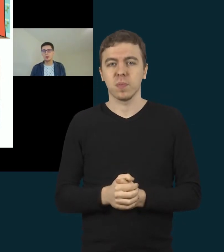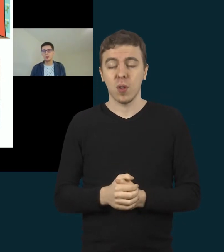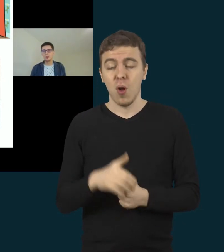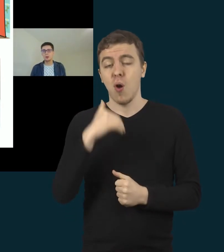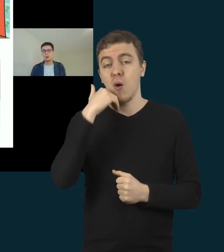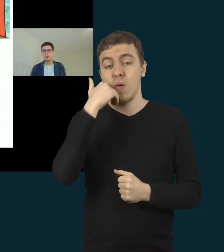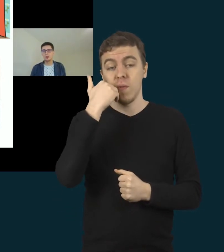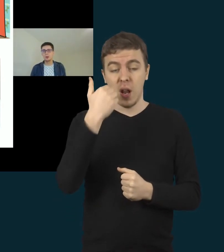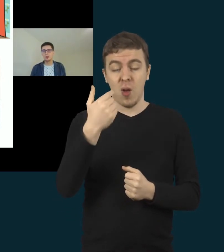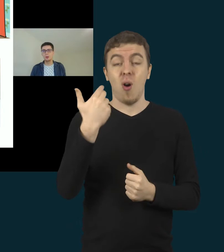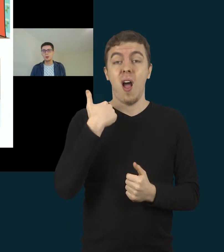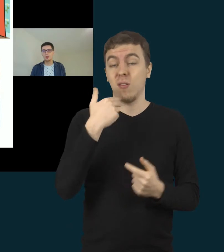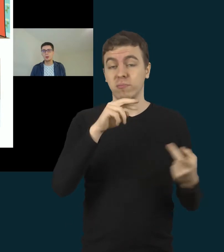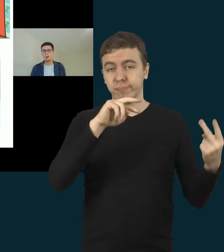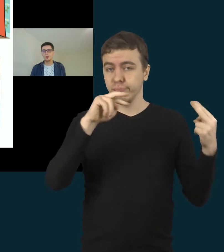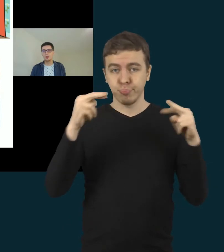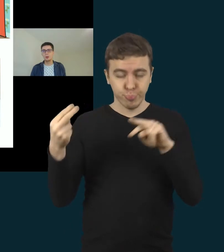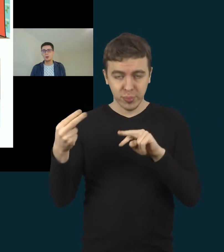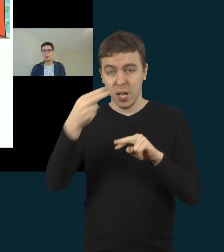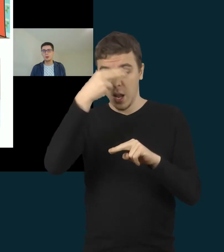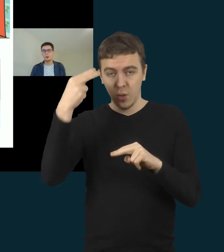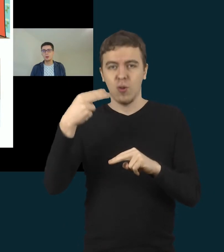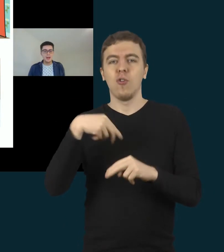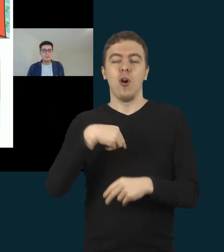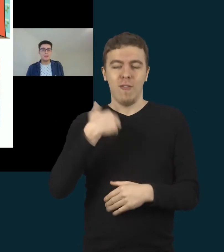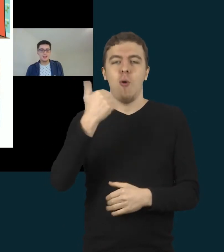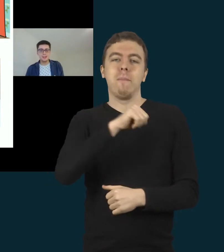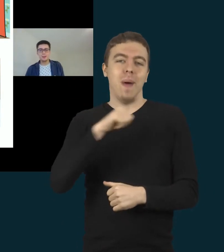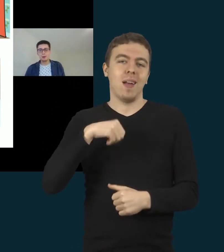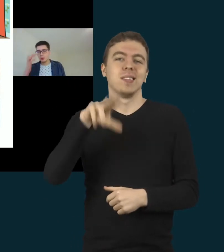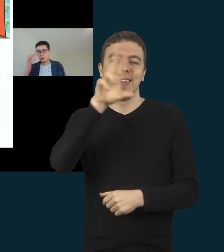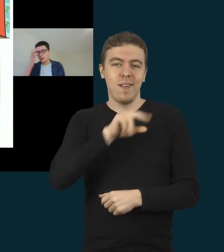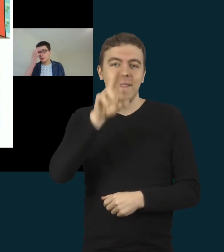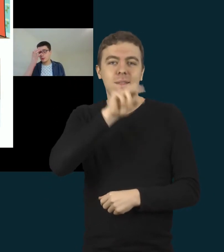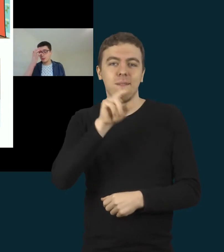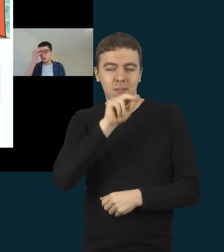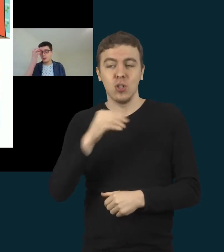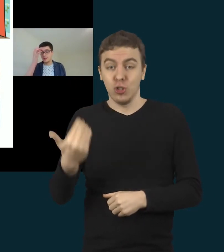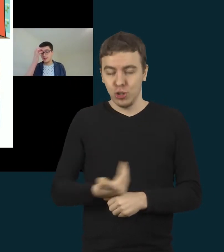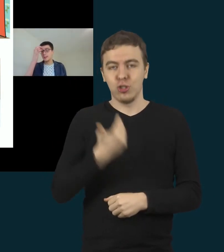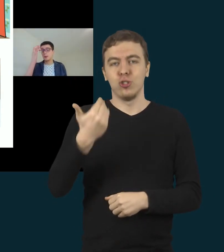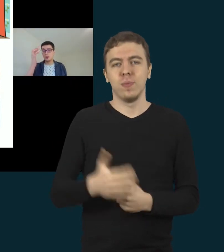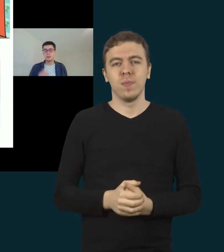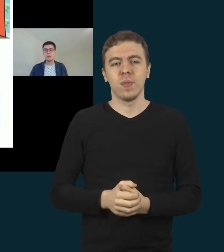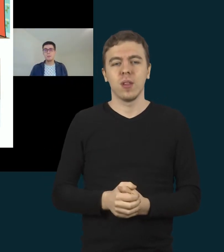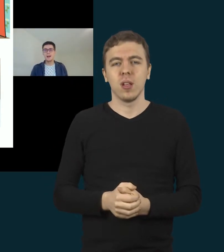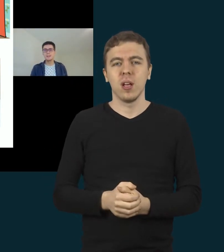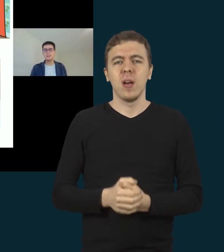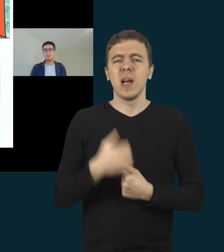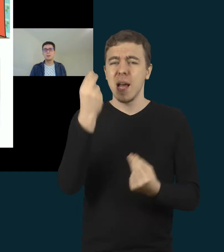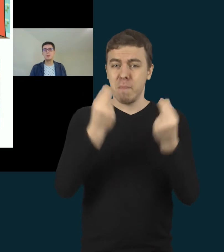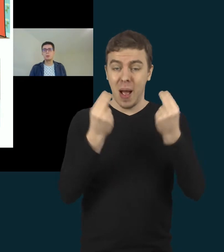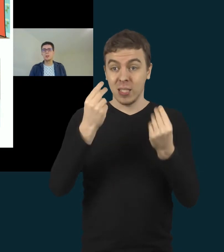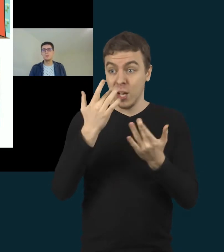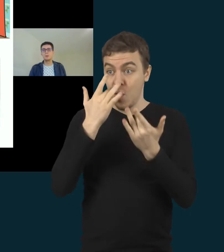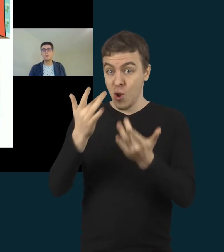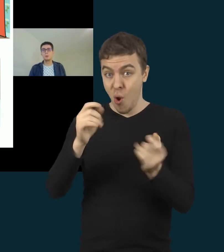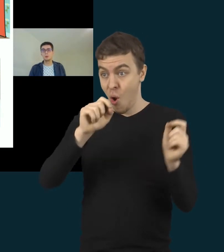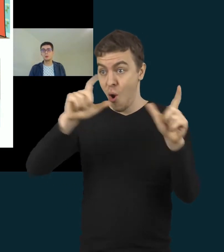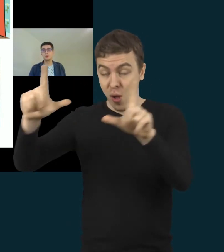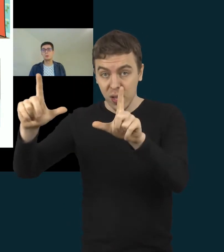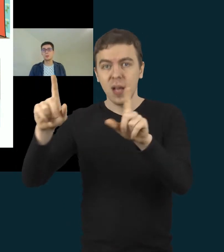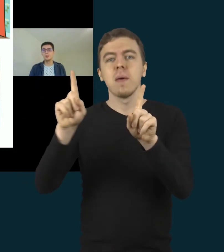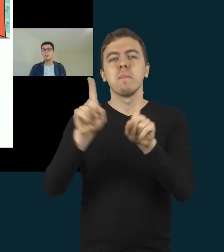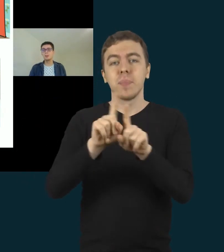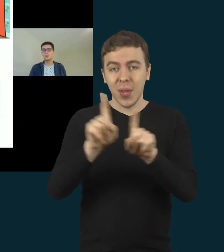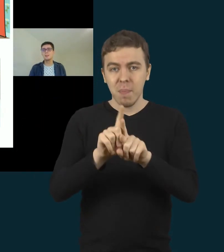išverstavom ir patys juos įgarsindavom. Bet irgi filmuodavom, ne tik tai rodydavom pasakas, bet filmuodavom filmukus